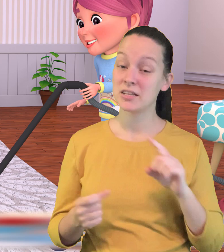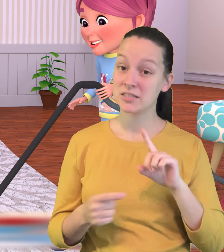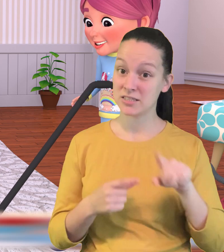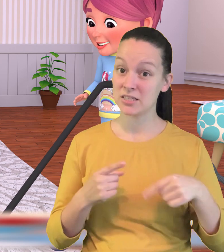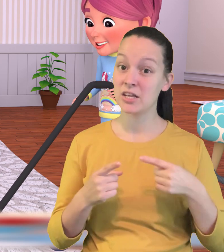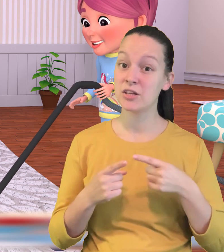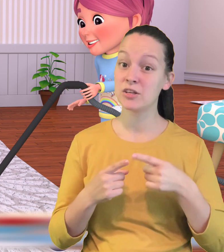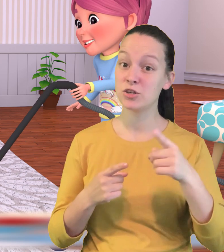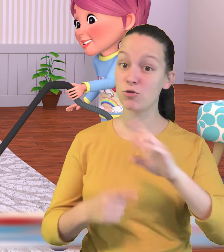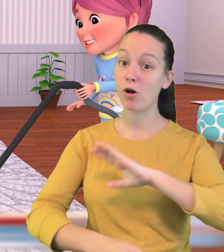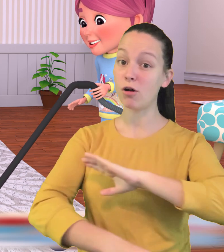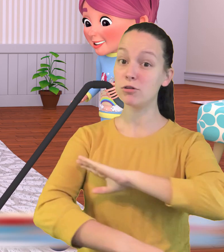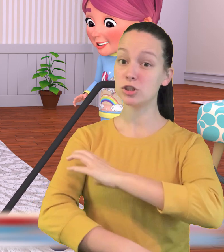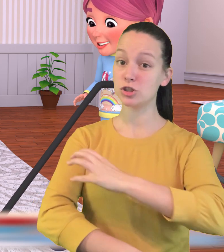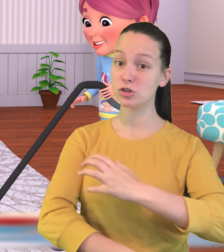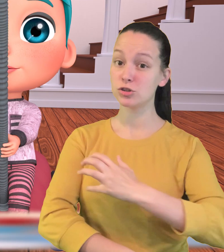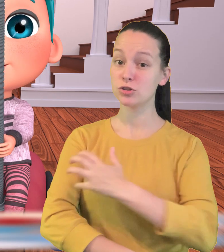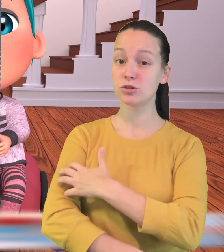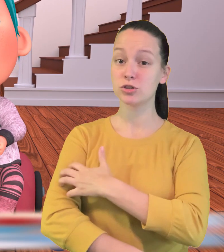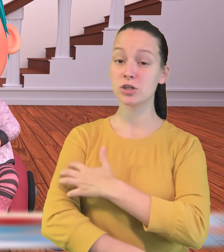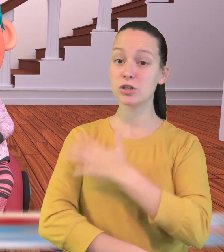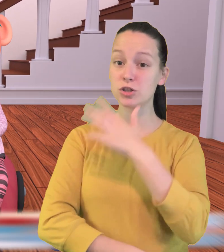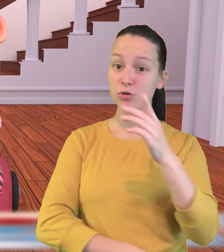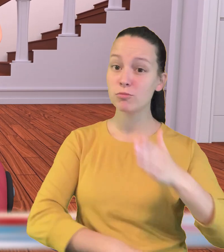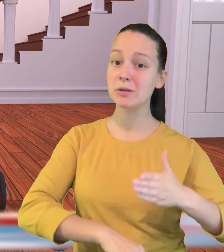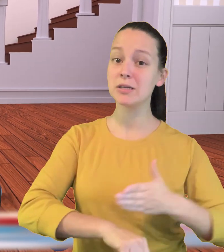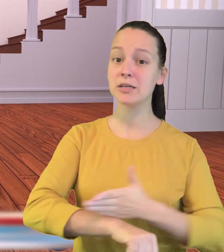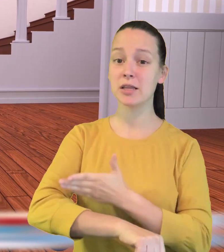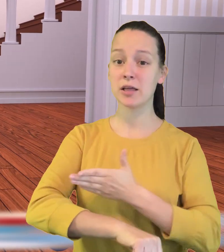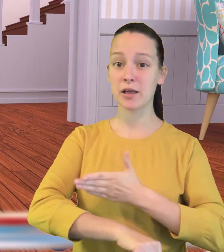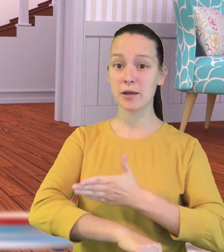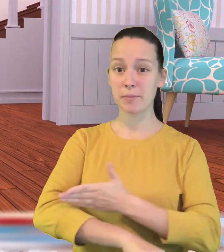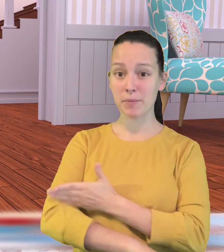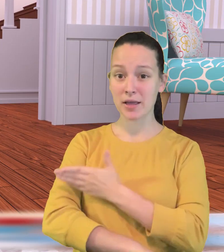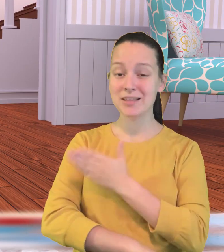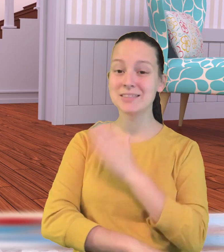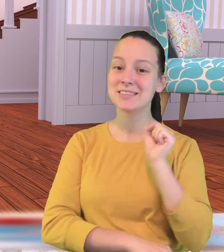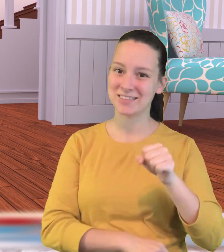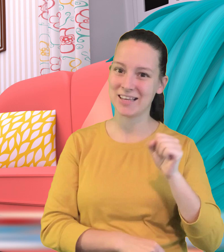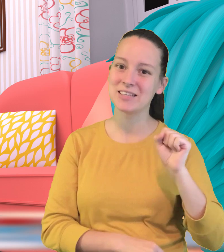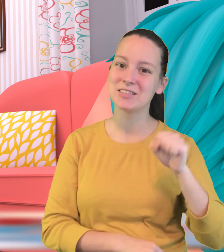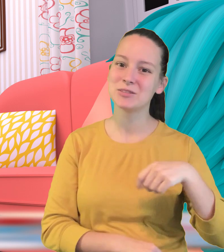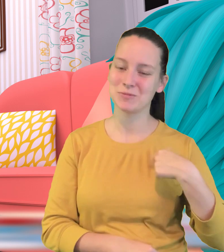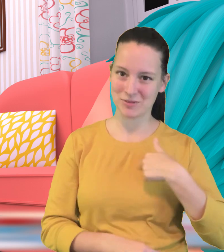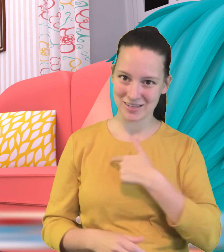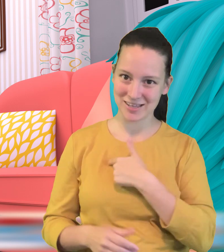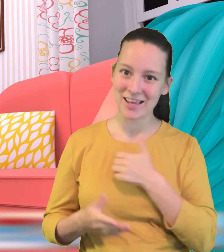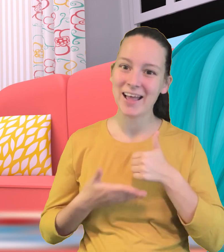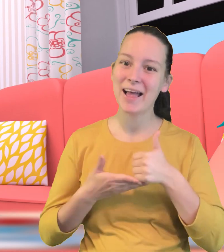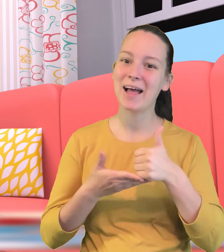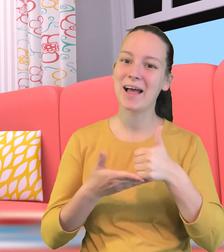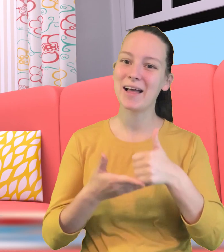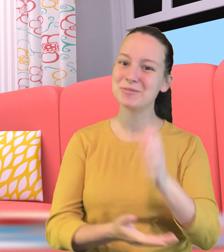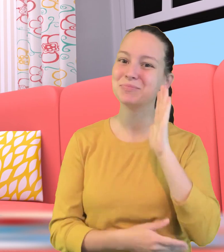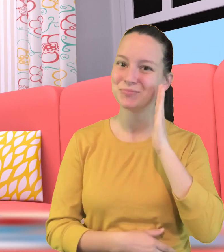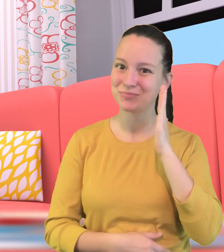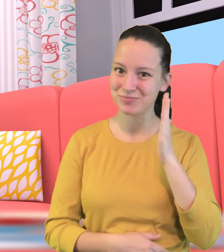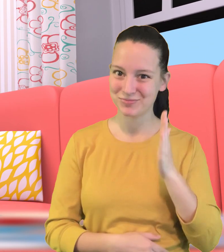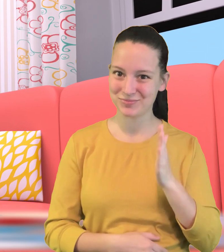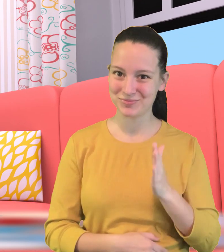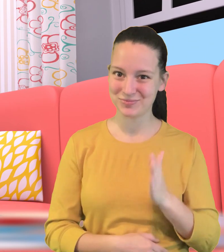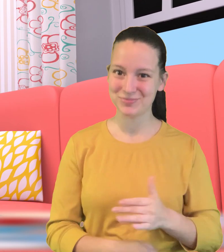Bis du stark bist Und wieder gesund Ja, das